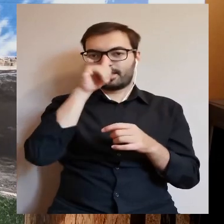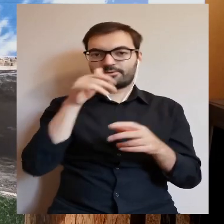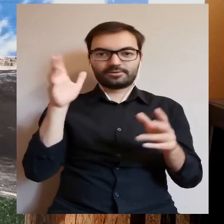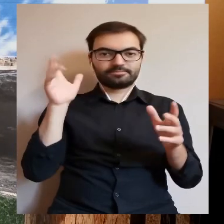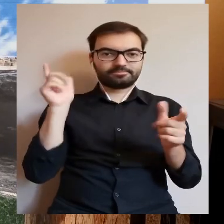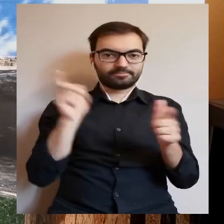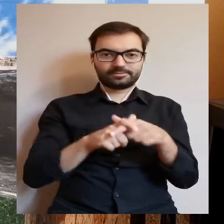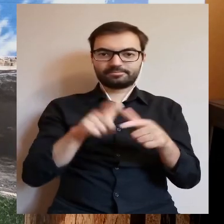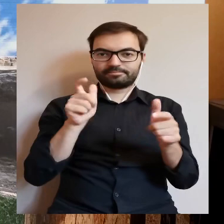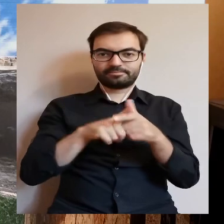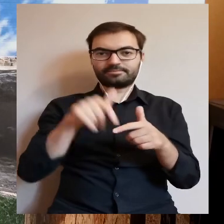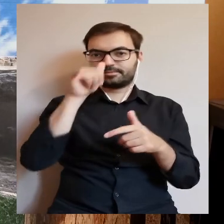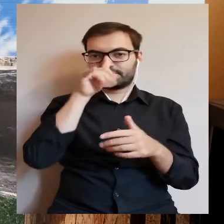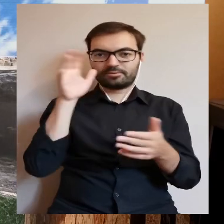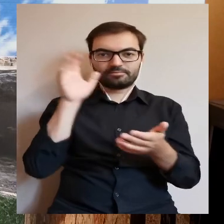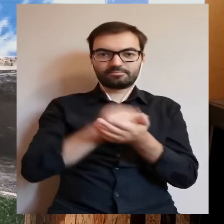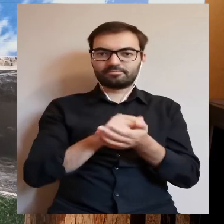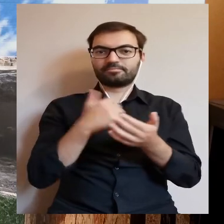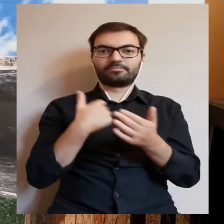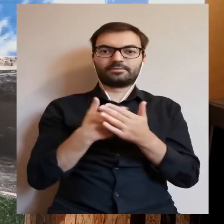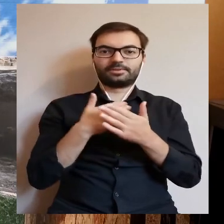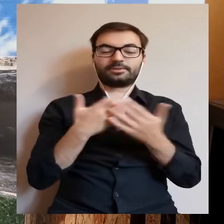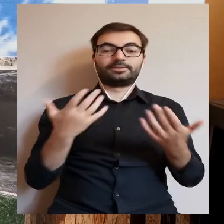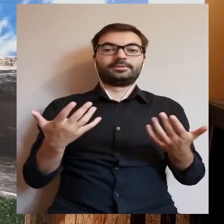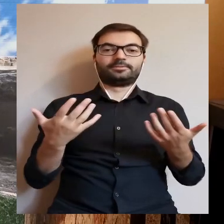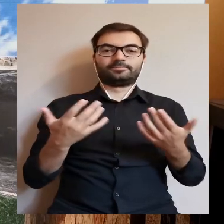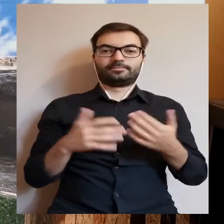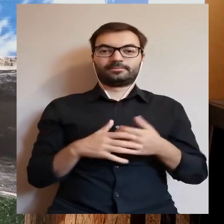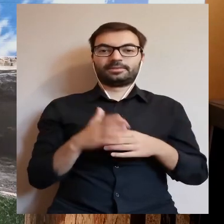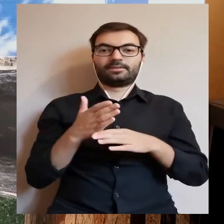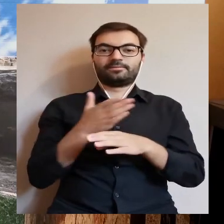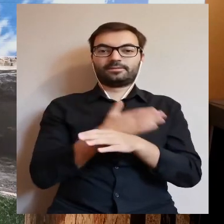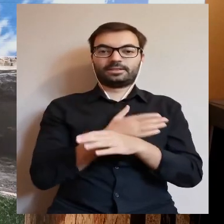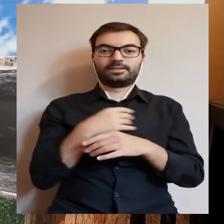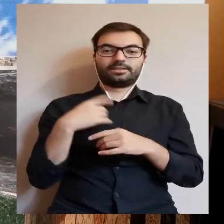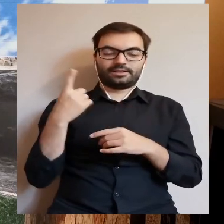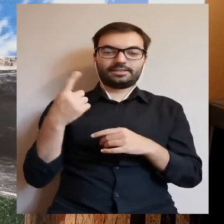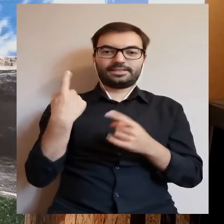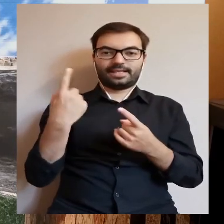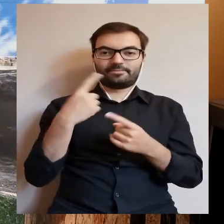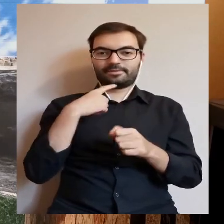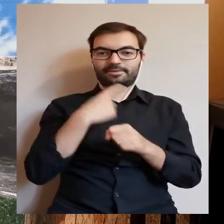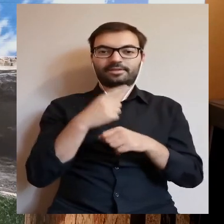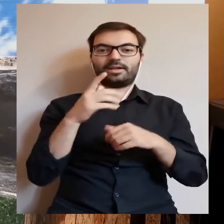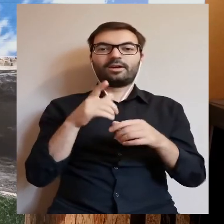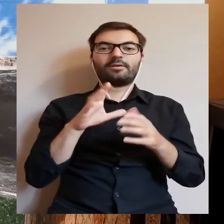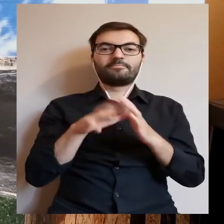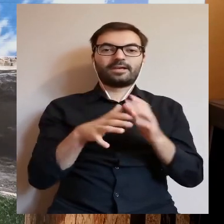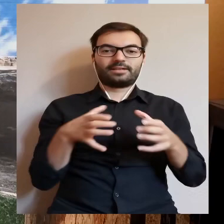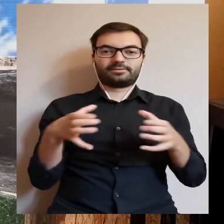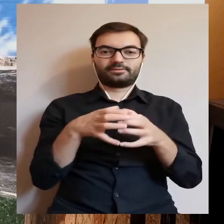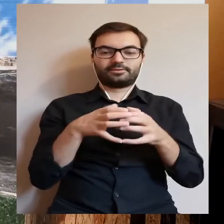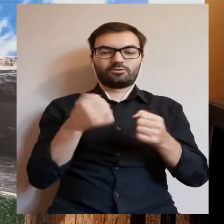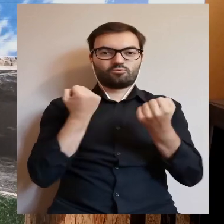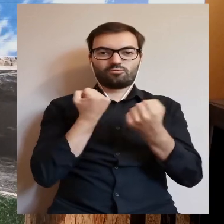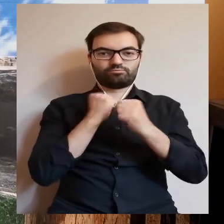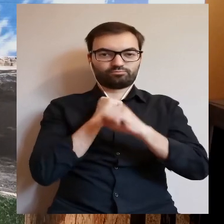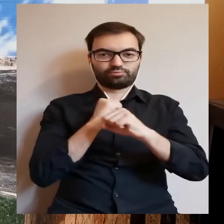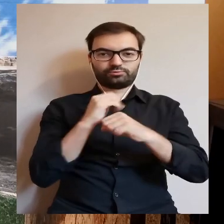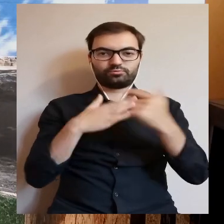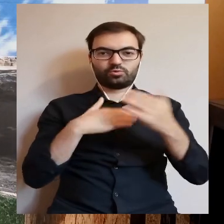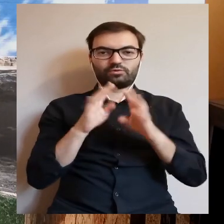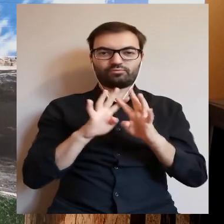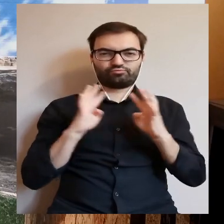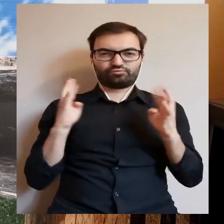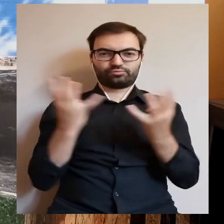nie mógł zdobyć, a nie mógł go zdobyć, bo o ironio wcześniej sam zadbał o to, żeby ten gród rzeczywiście był